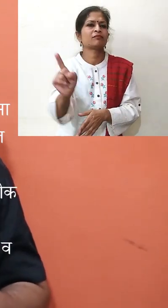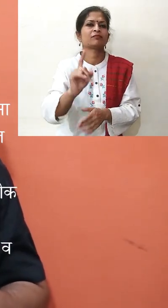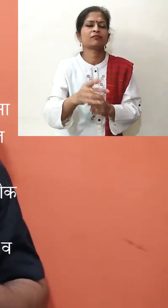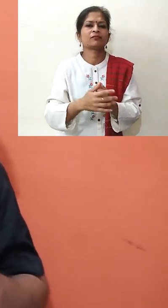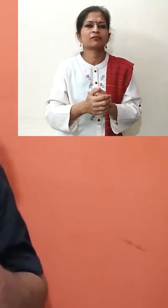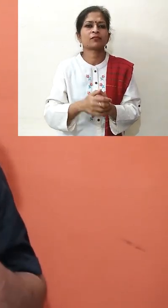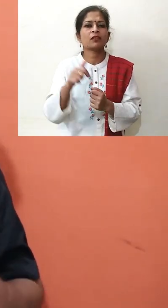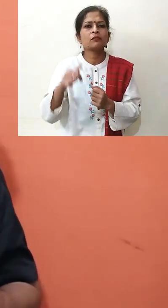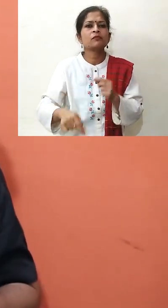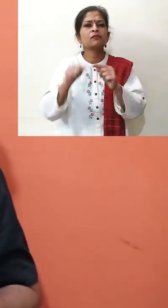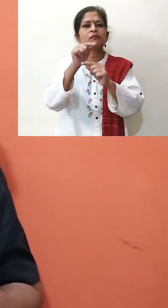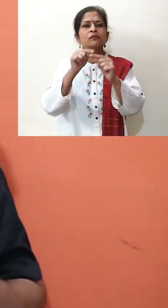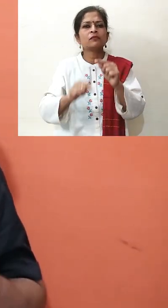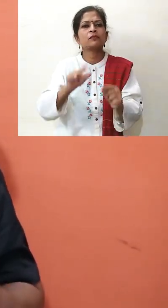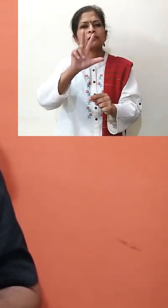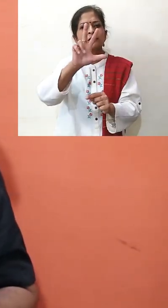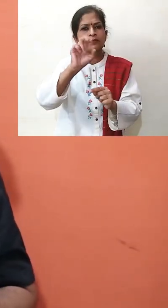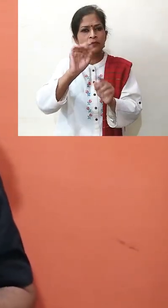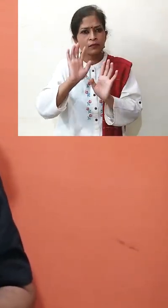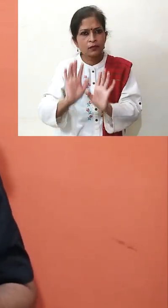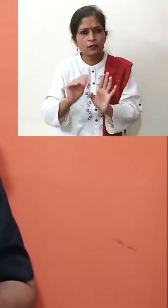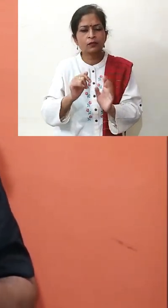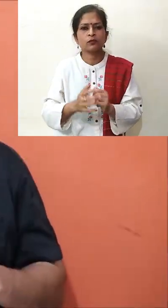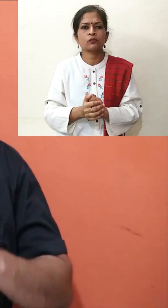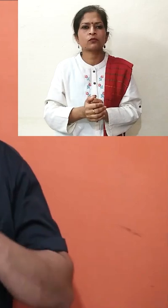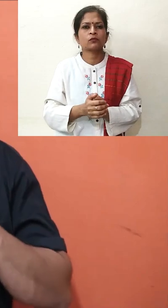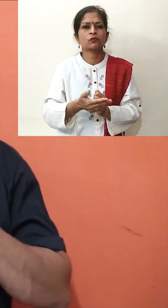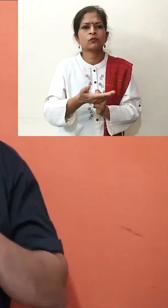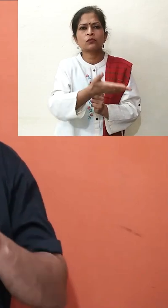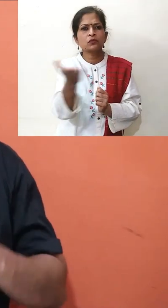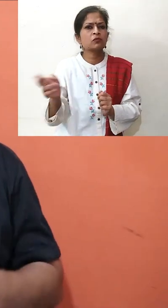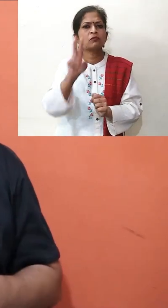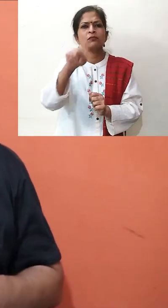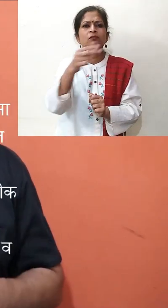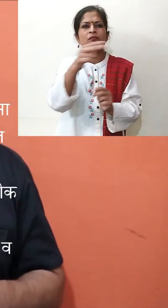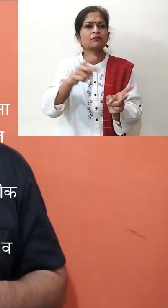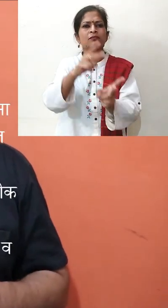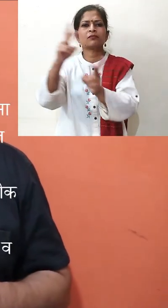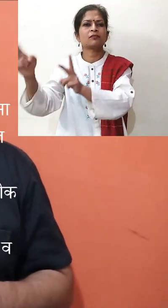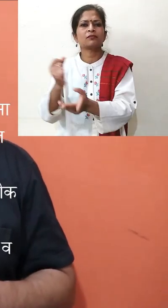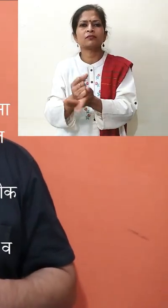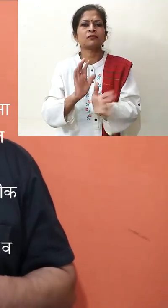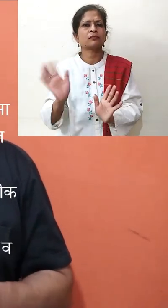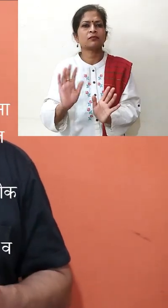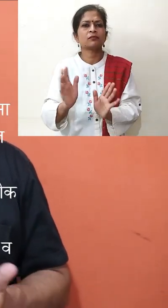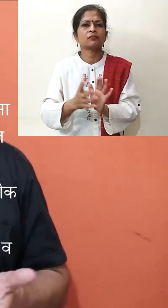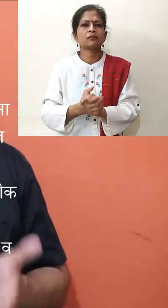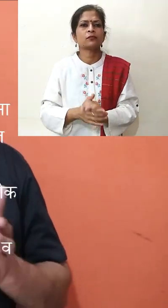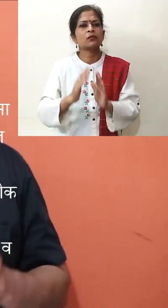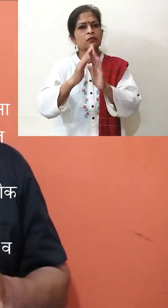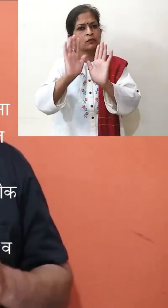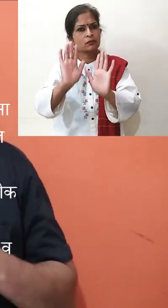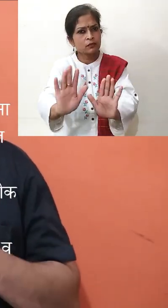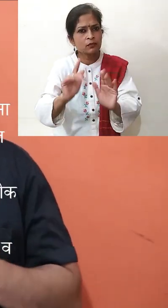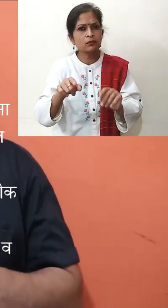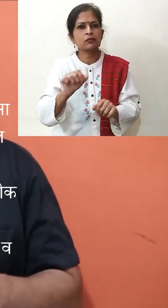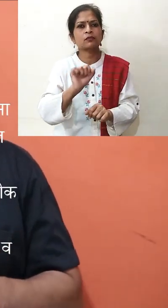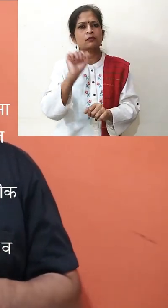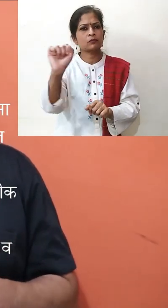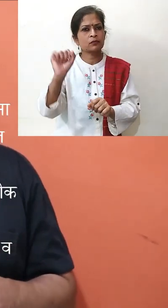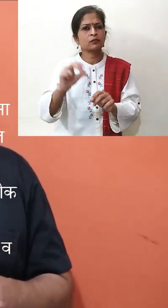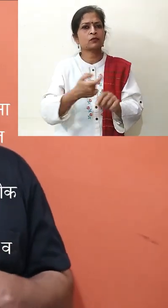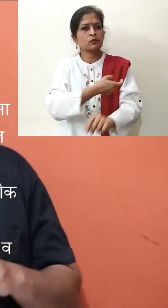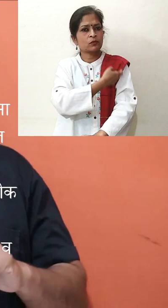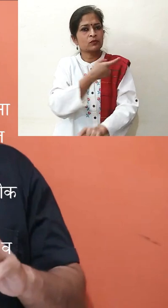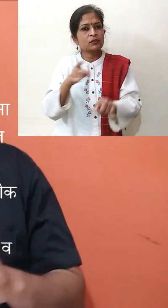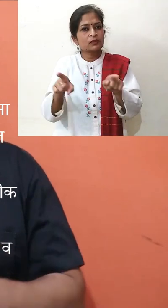इसमें 80 प्रतिशत ऐसे वेक्ति हैं पर अस्पताल जाने की आवशक्ता नहीं है, और घर में रह करके और अपनी